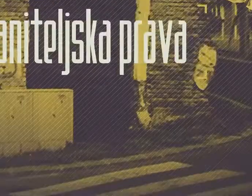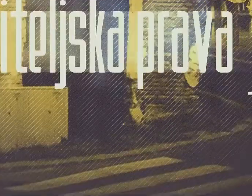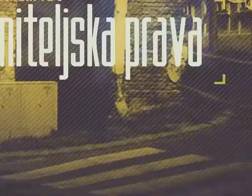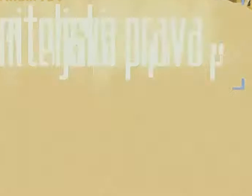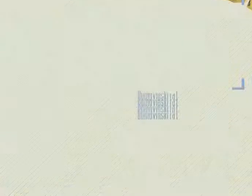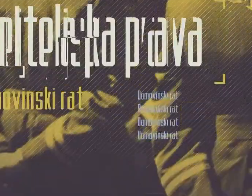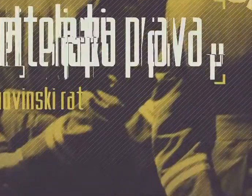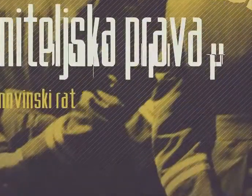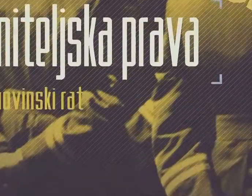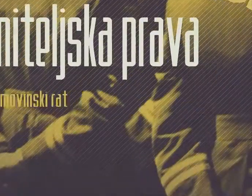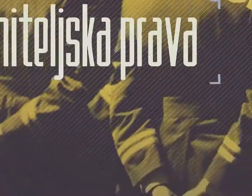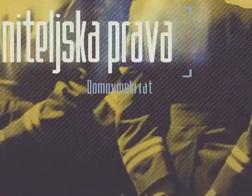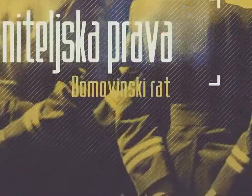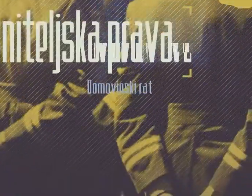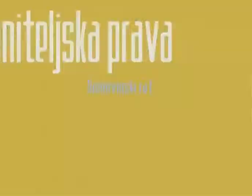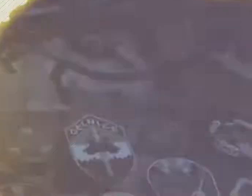Muzika